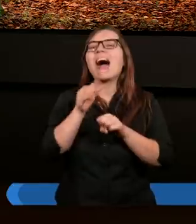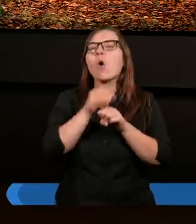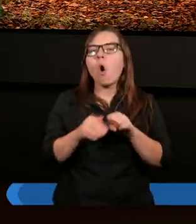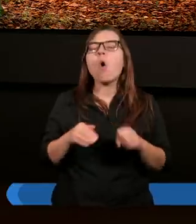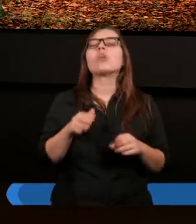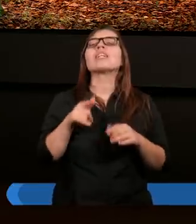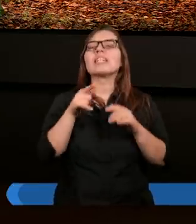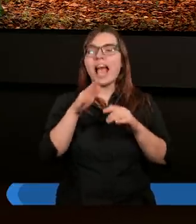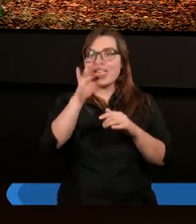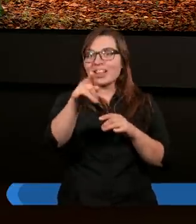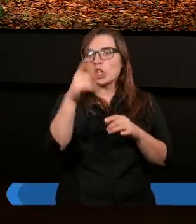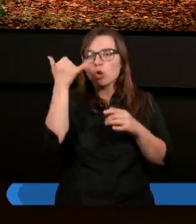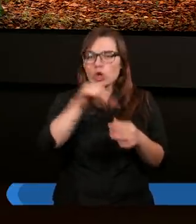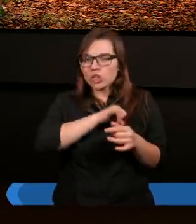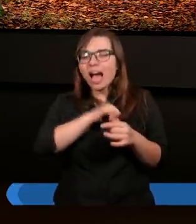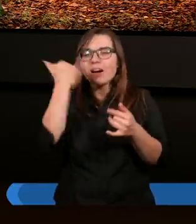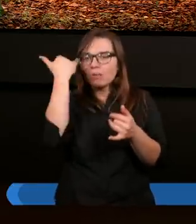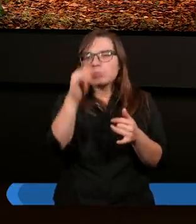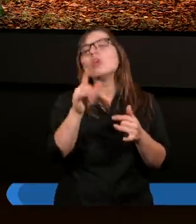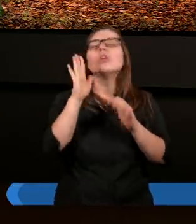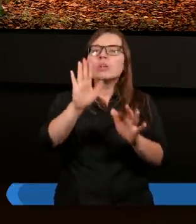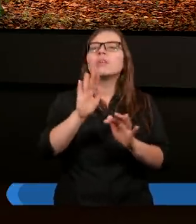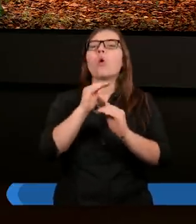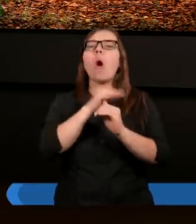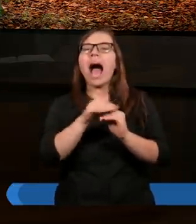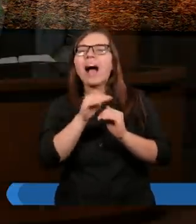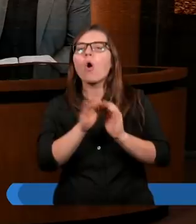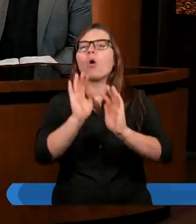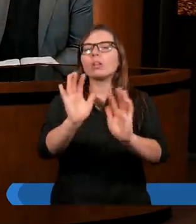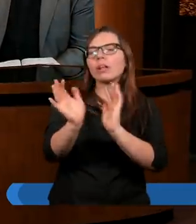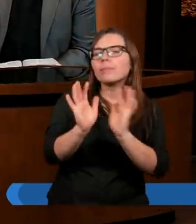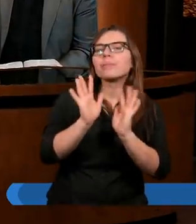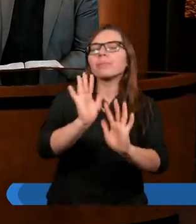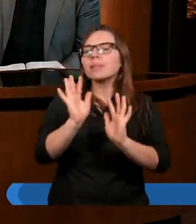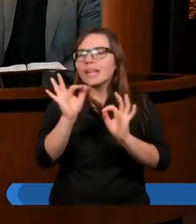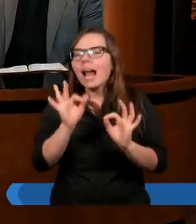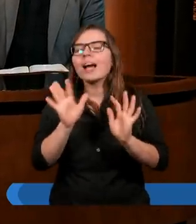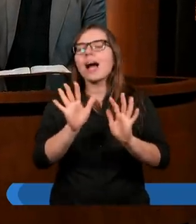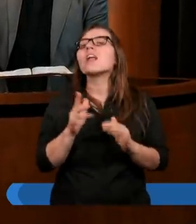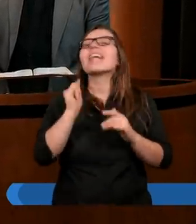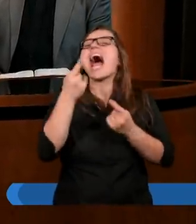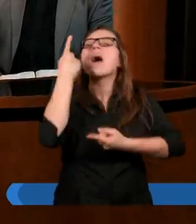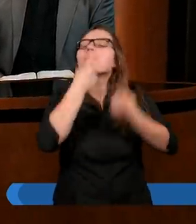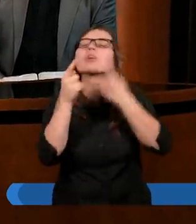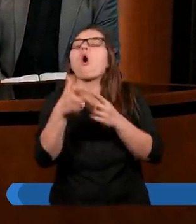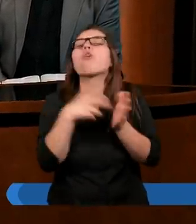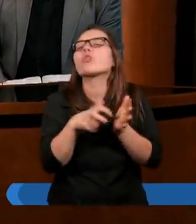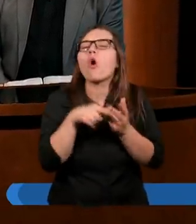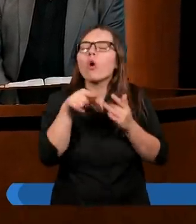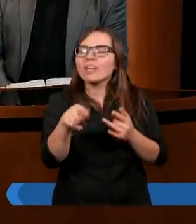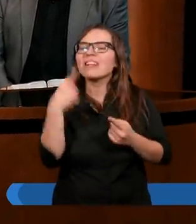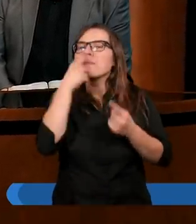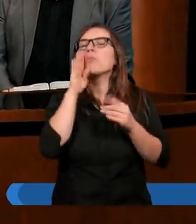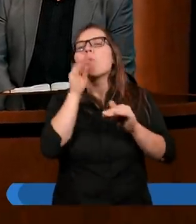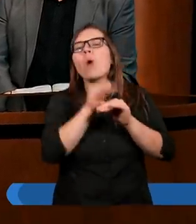przedtem popełnionych grzechów. Jak rozumiecie ten zwrot? Czyżby Bóg tak